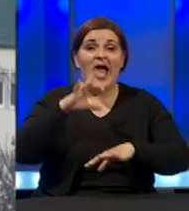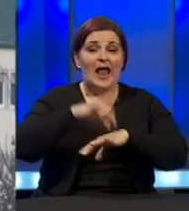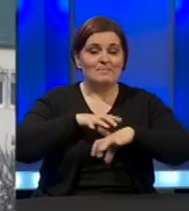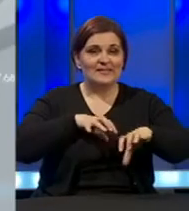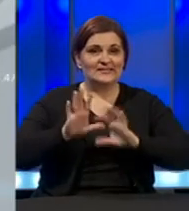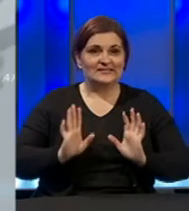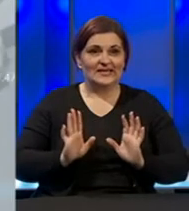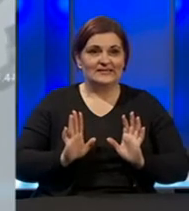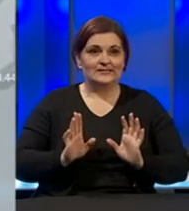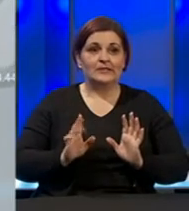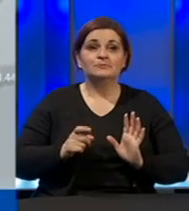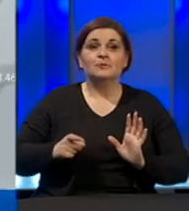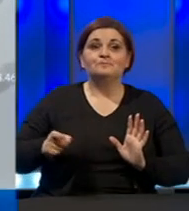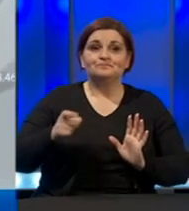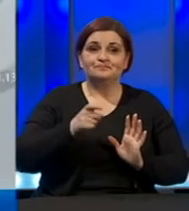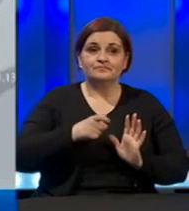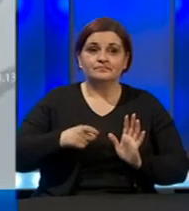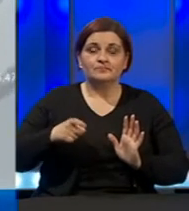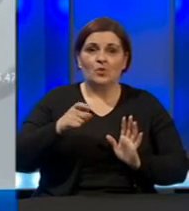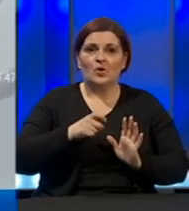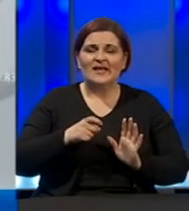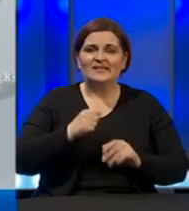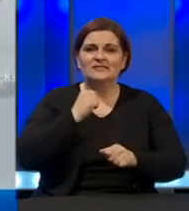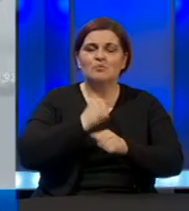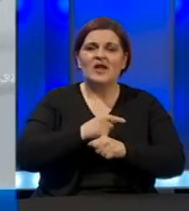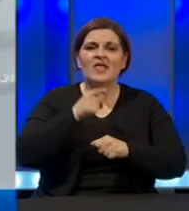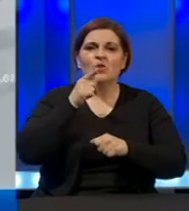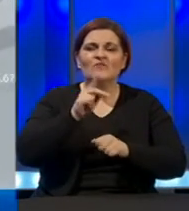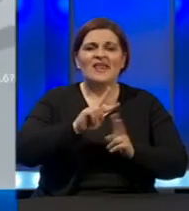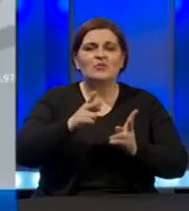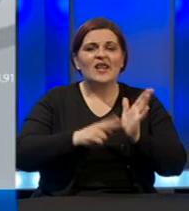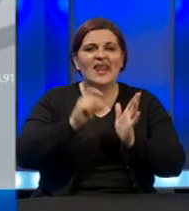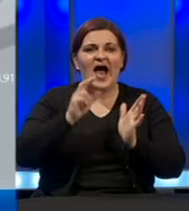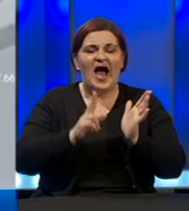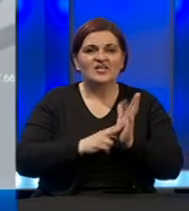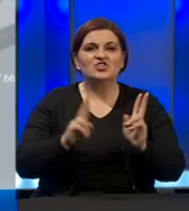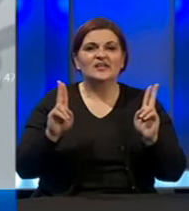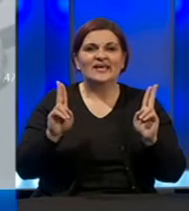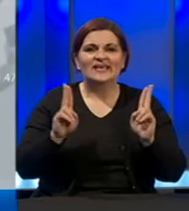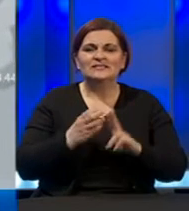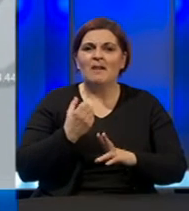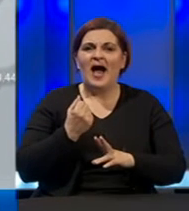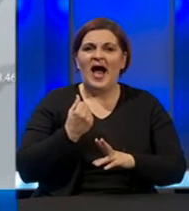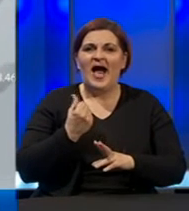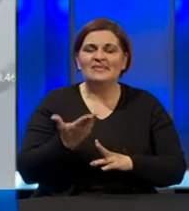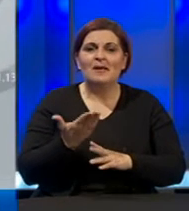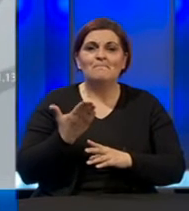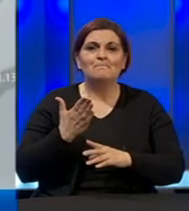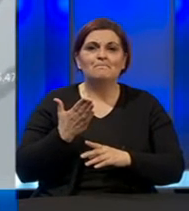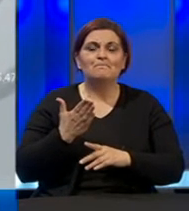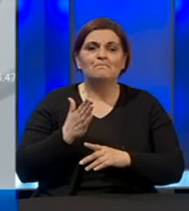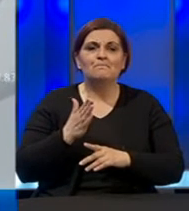radnici. Organizirali smo rad ovih ustanova na drugačiji način, smanjeni broj prisustvo